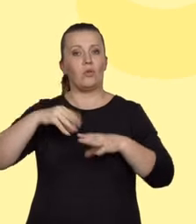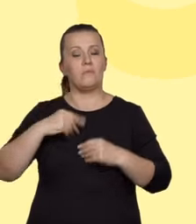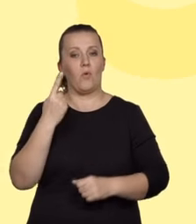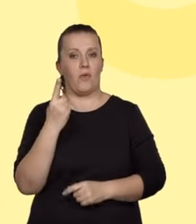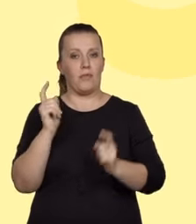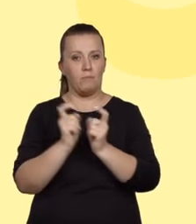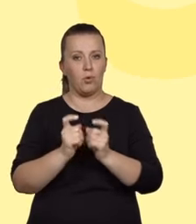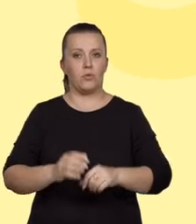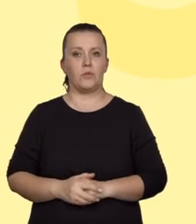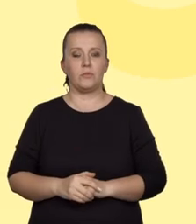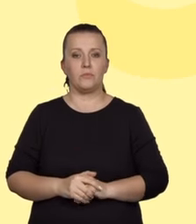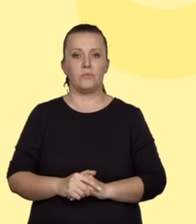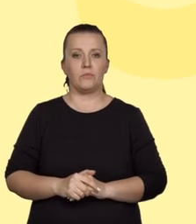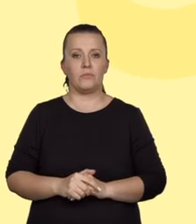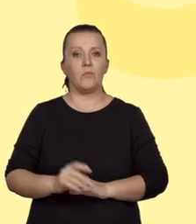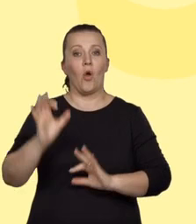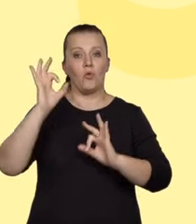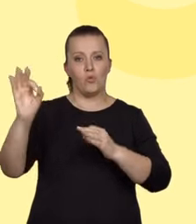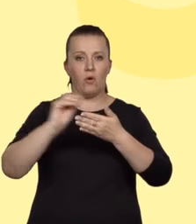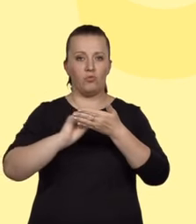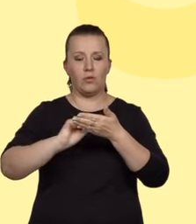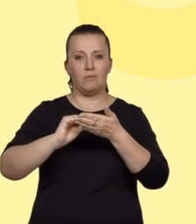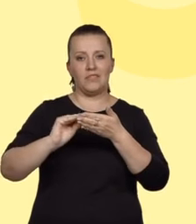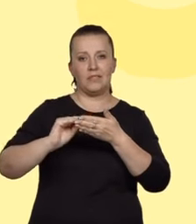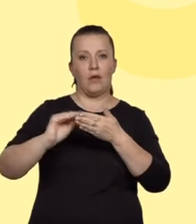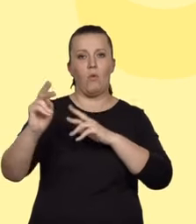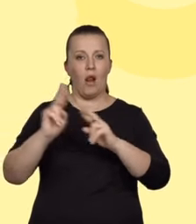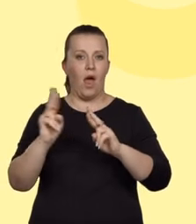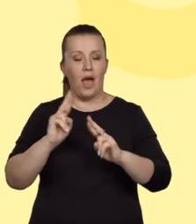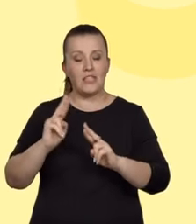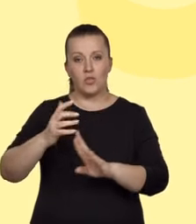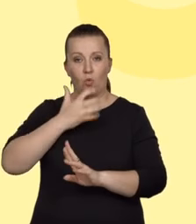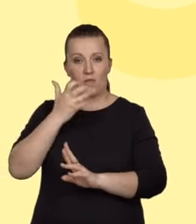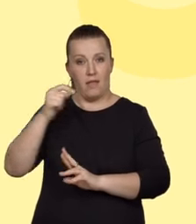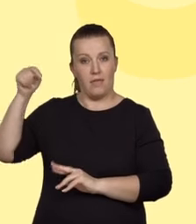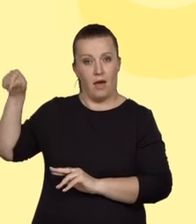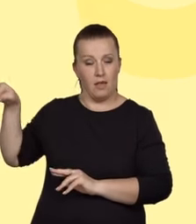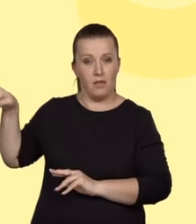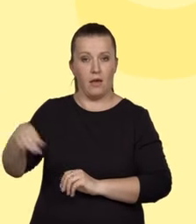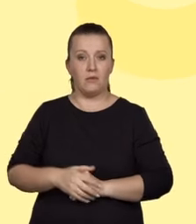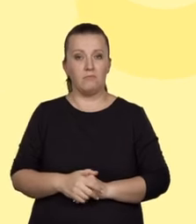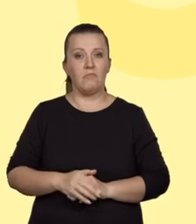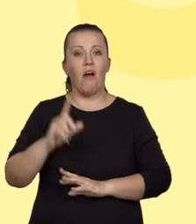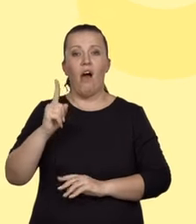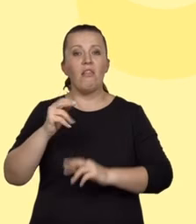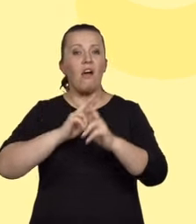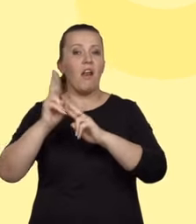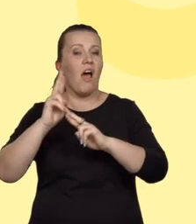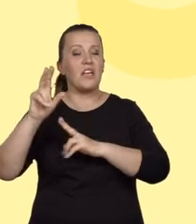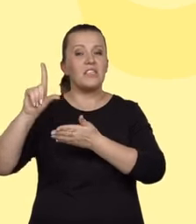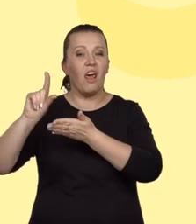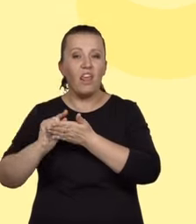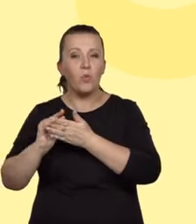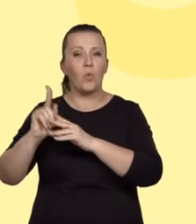punkt. Poprawnie napisał bowiem równanie reakcji utleniania. Równanie reakcji redukcji napisane przez